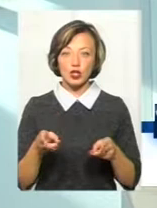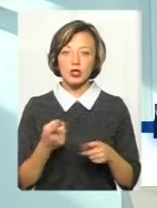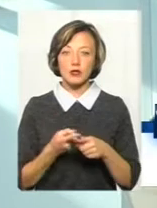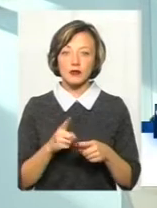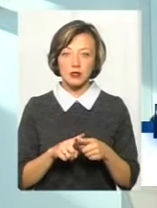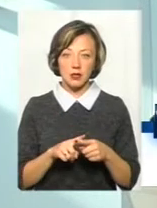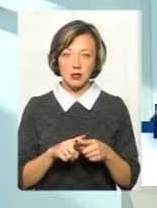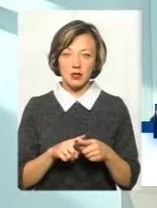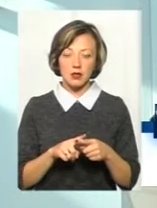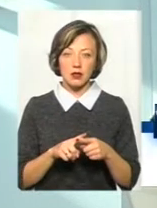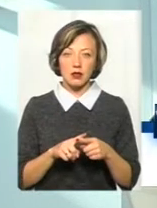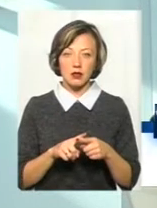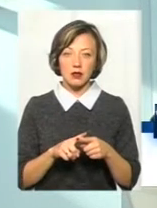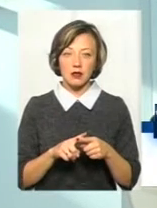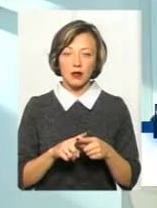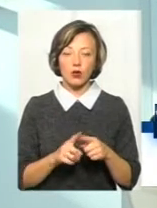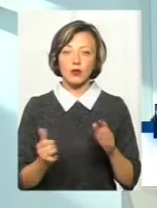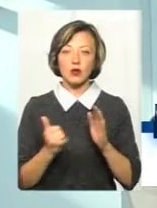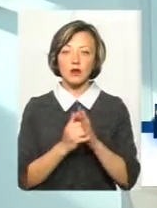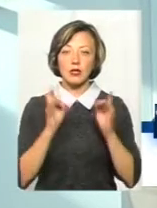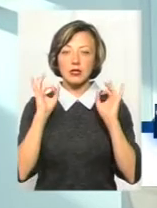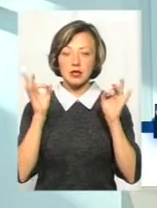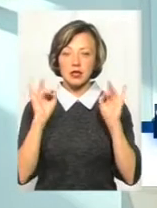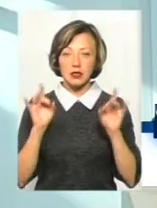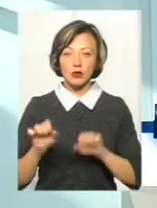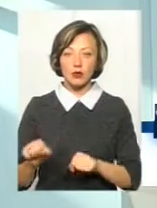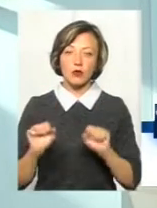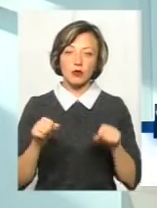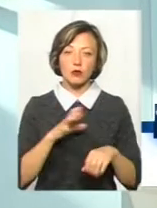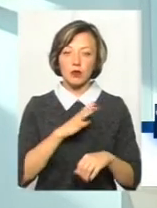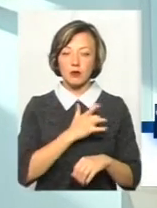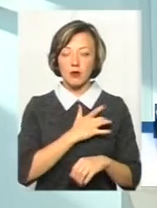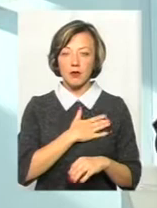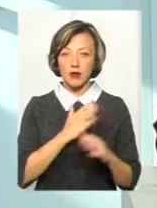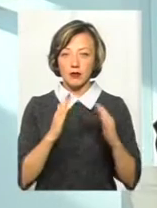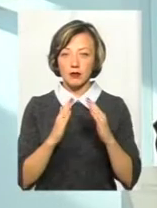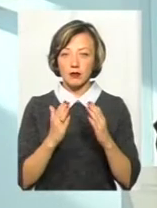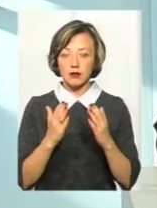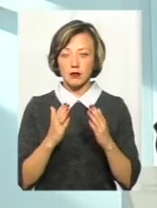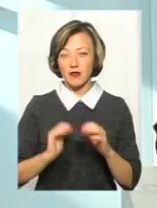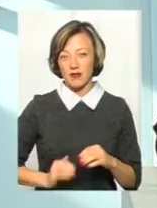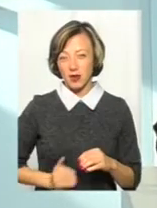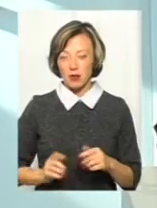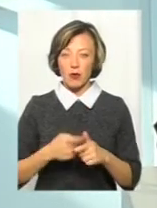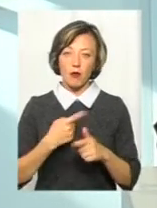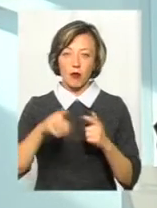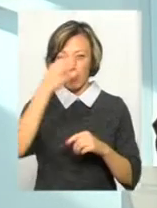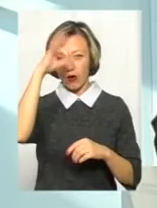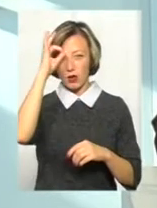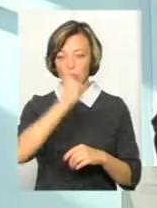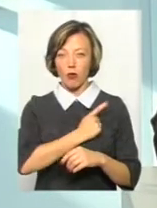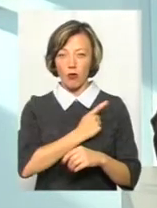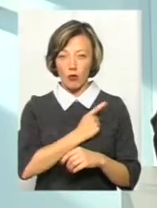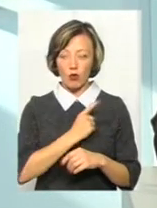встановити сигналізацію охорони. Це може бути чи приватна структура, якась надають послуги, чи поліція охорони.